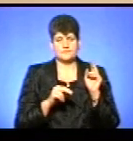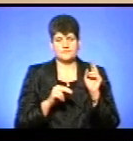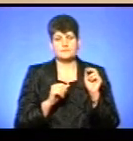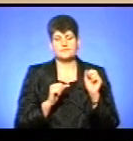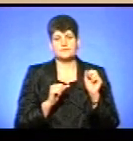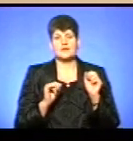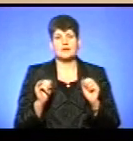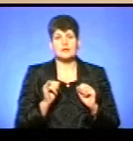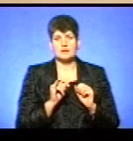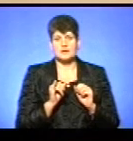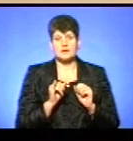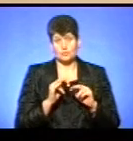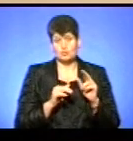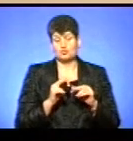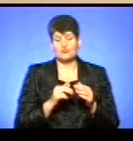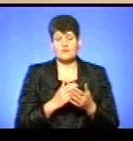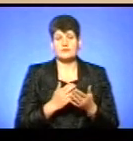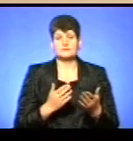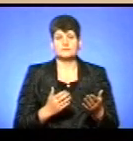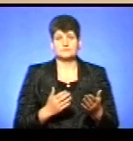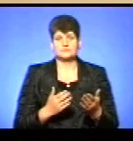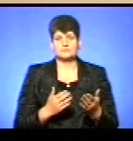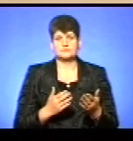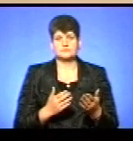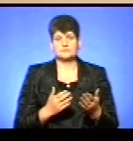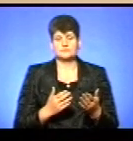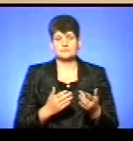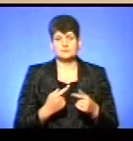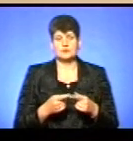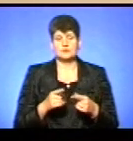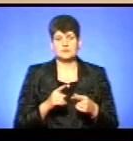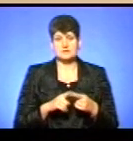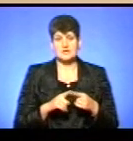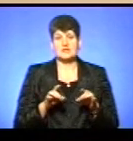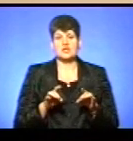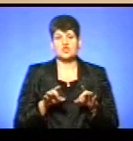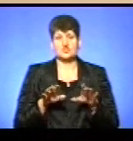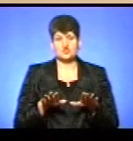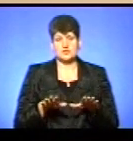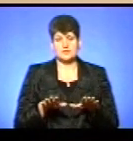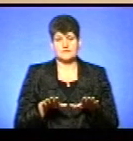І побудував. Оце рішення